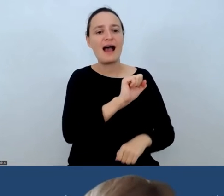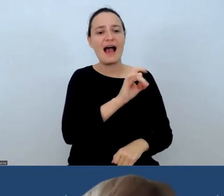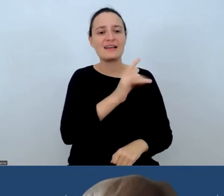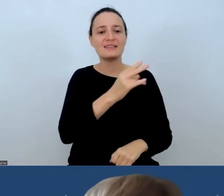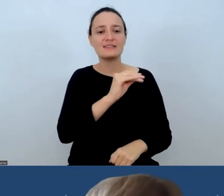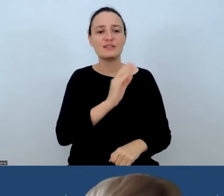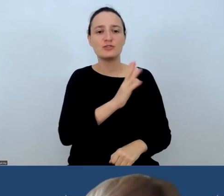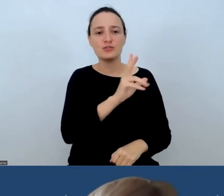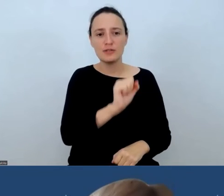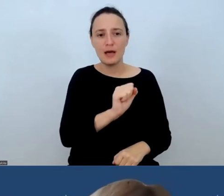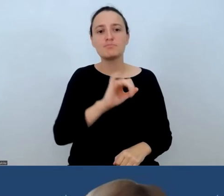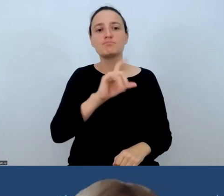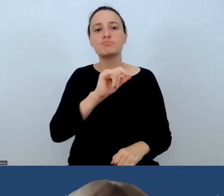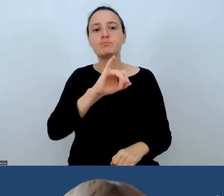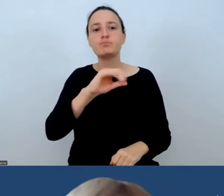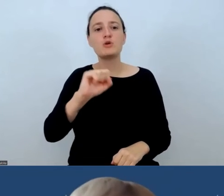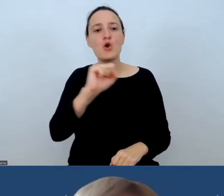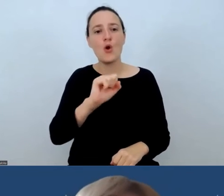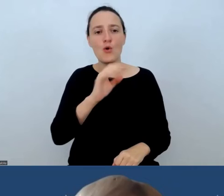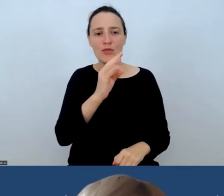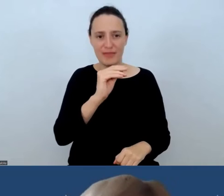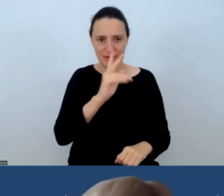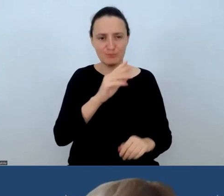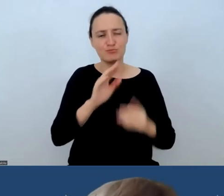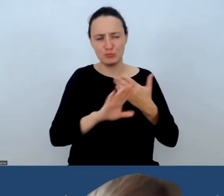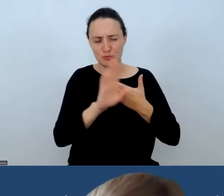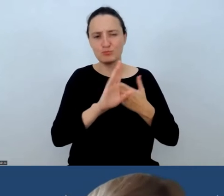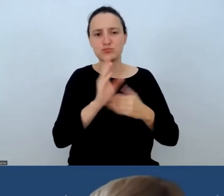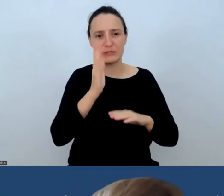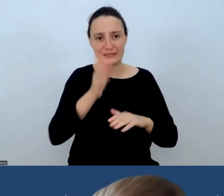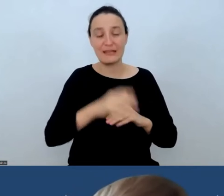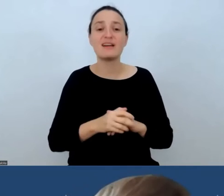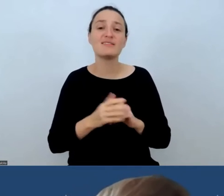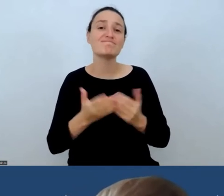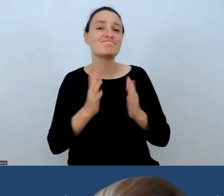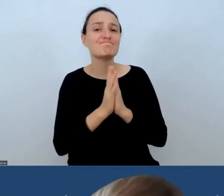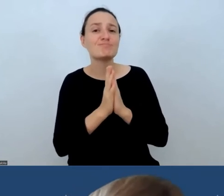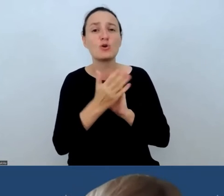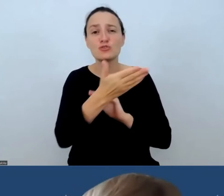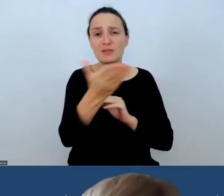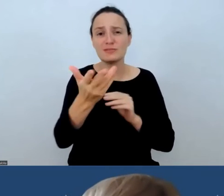Teraz poproszę wszystkich o wyłączenie kamer,